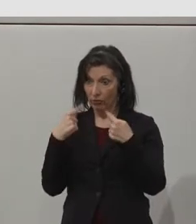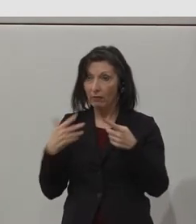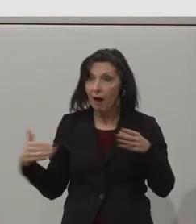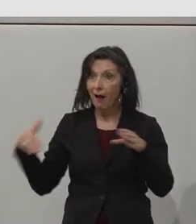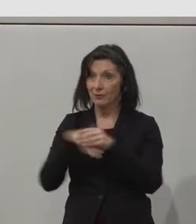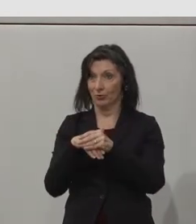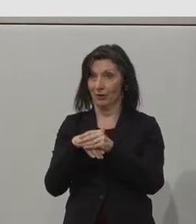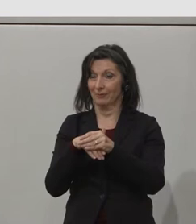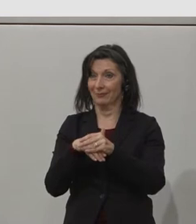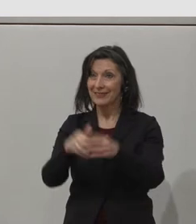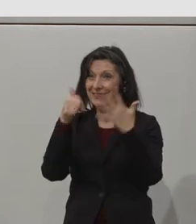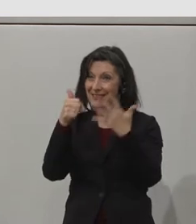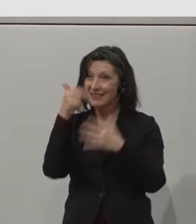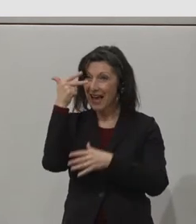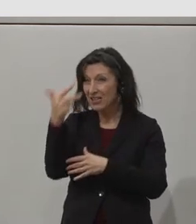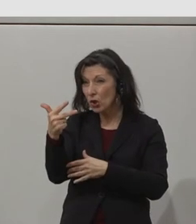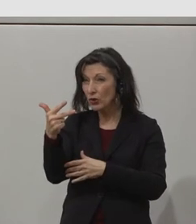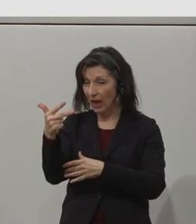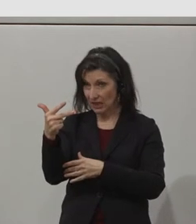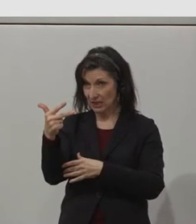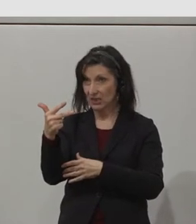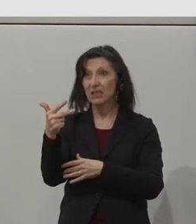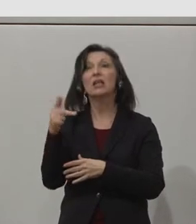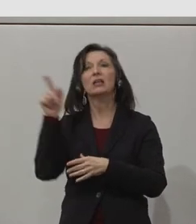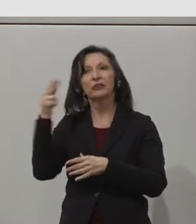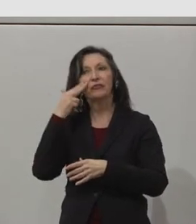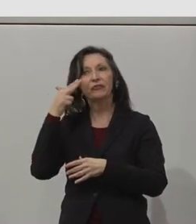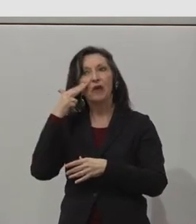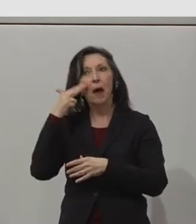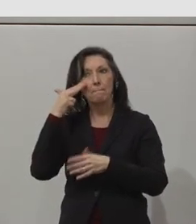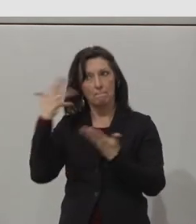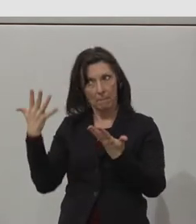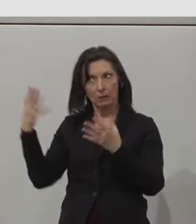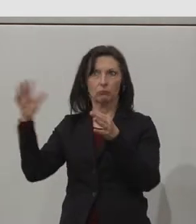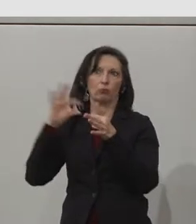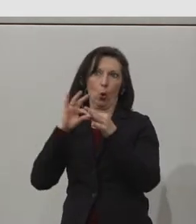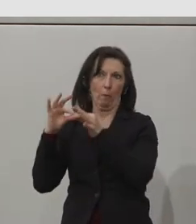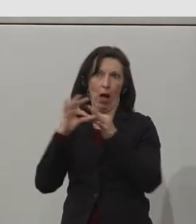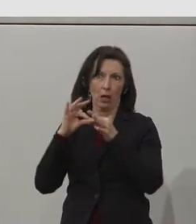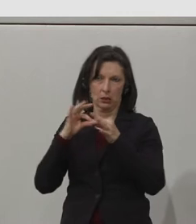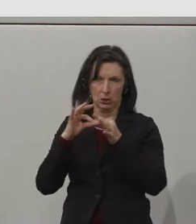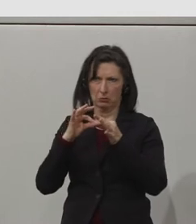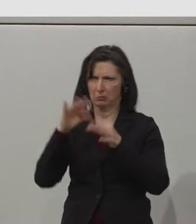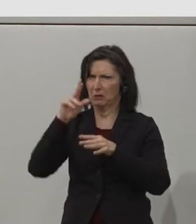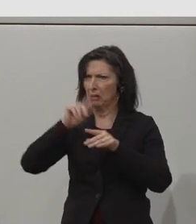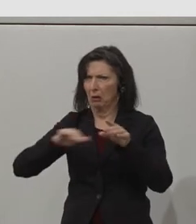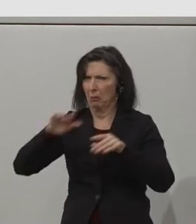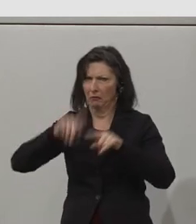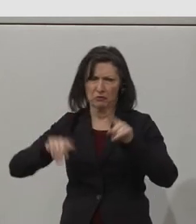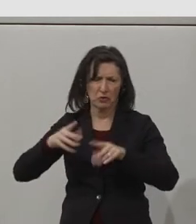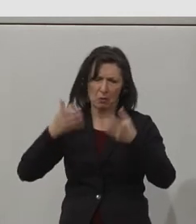So there's a range of industries. So we have banks, we have law firms, we have financial organisations.